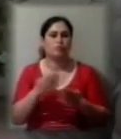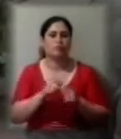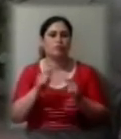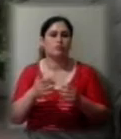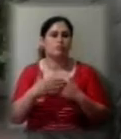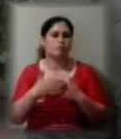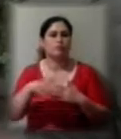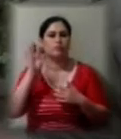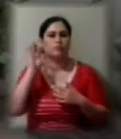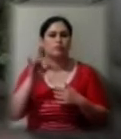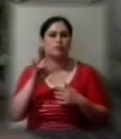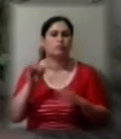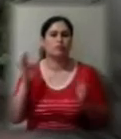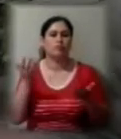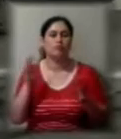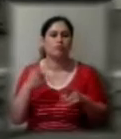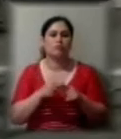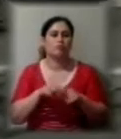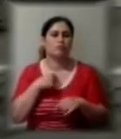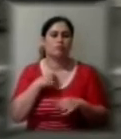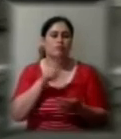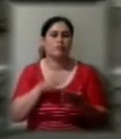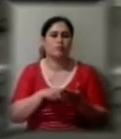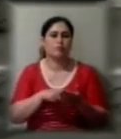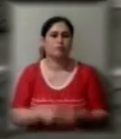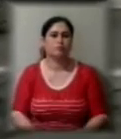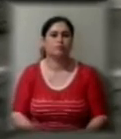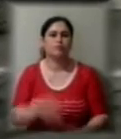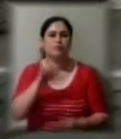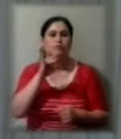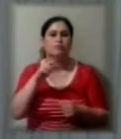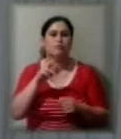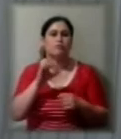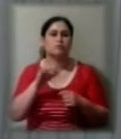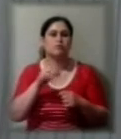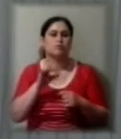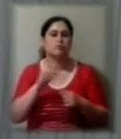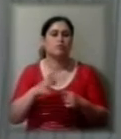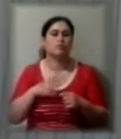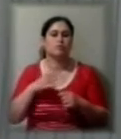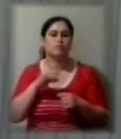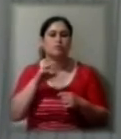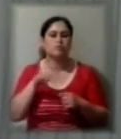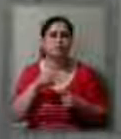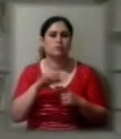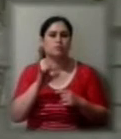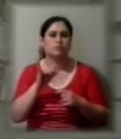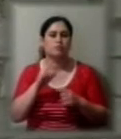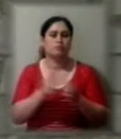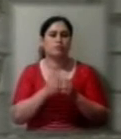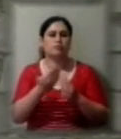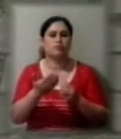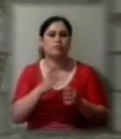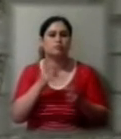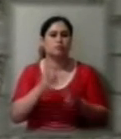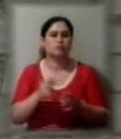Юра гуляти? Для мене це питання. Інтерв'ю з Василем Мунтяном, колишнім тестом Володимира Чебукіна, біля будинку якого сталося вбивство